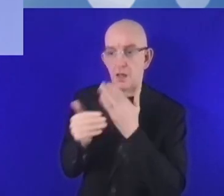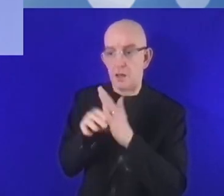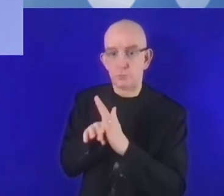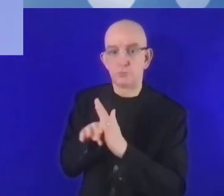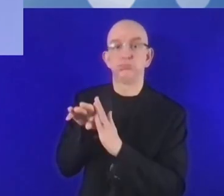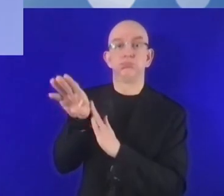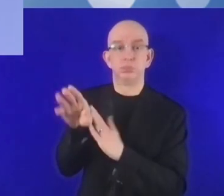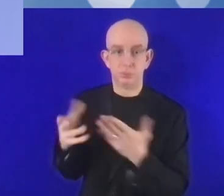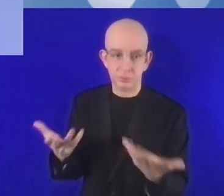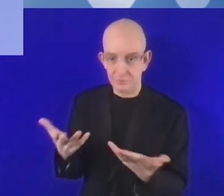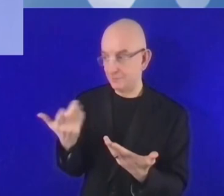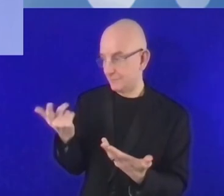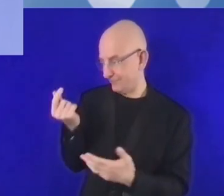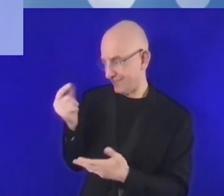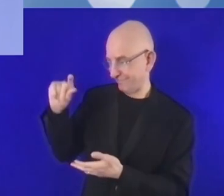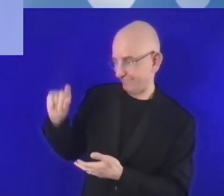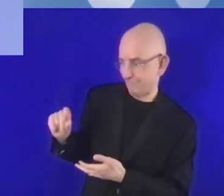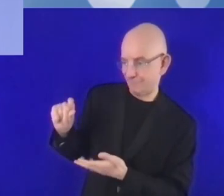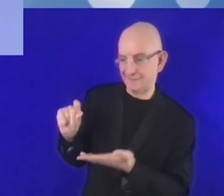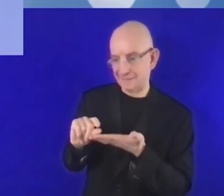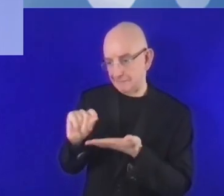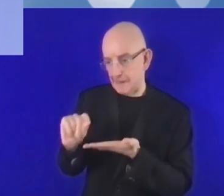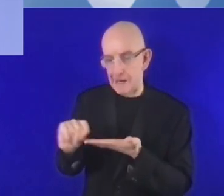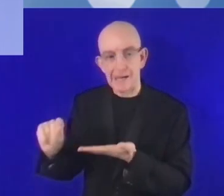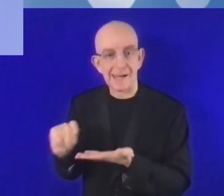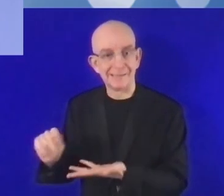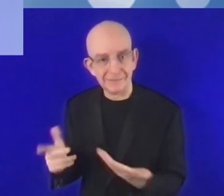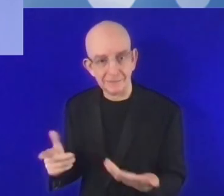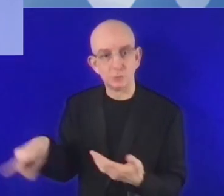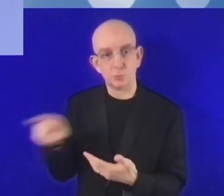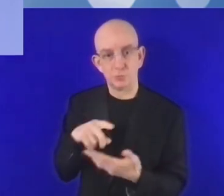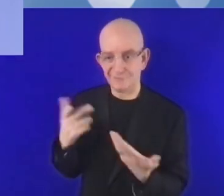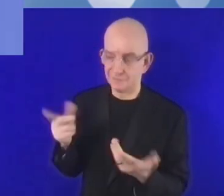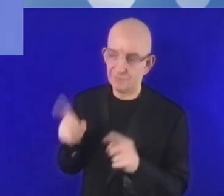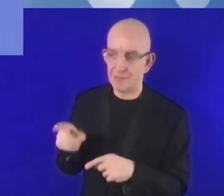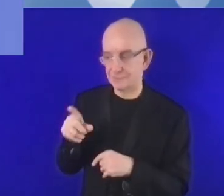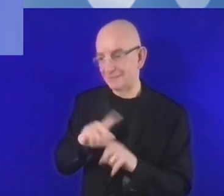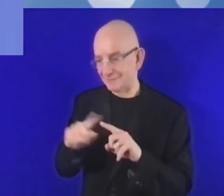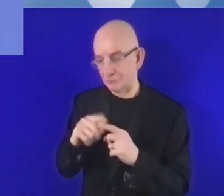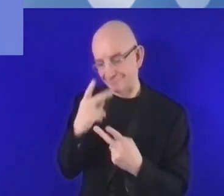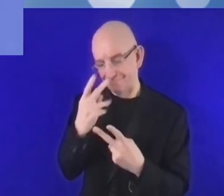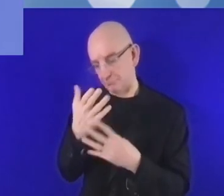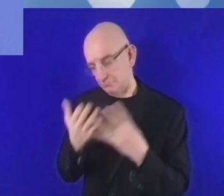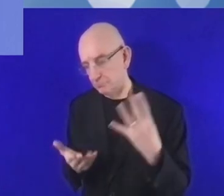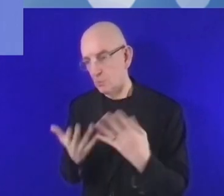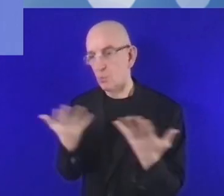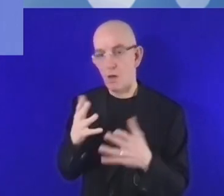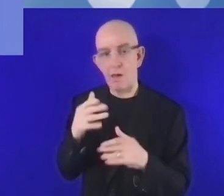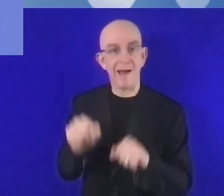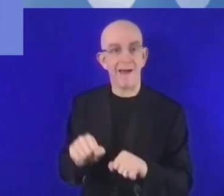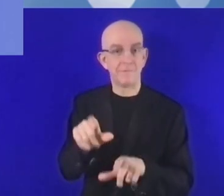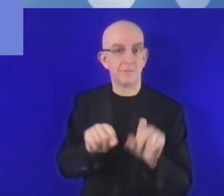من جديد. إذن نحتاج إلى إمكانيات